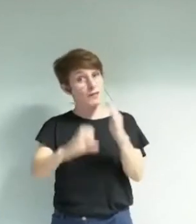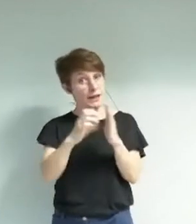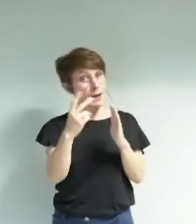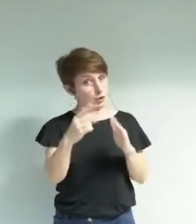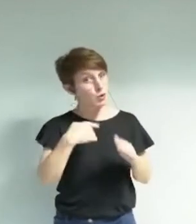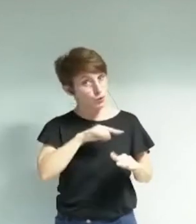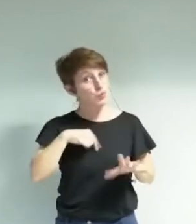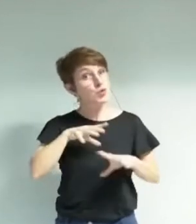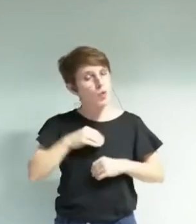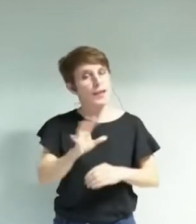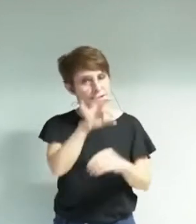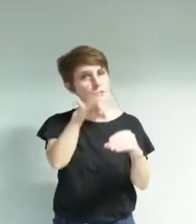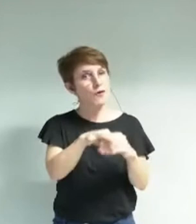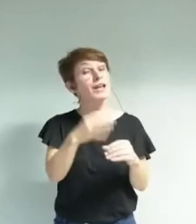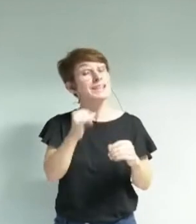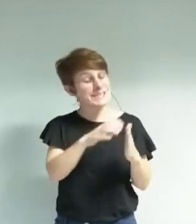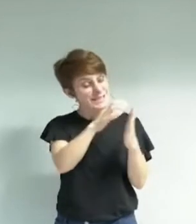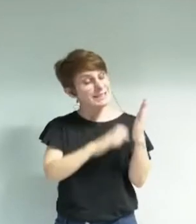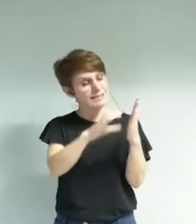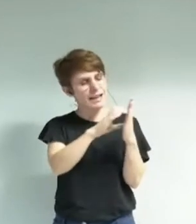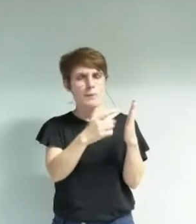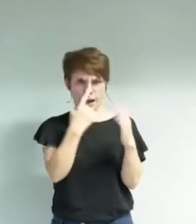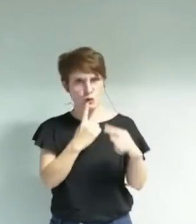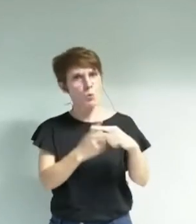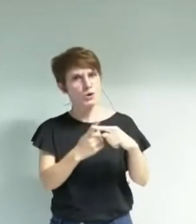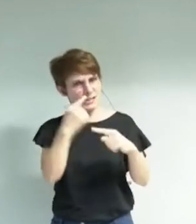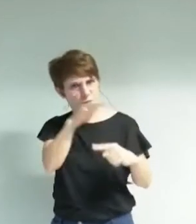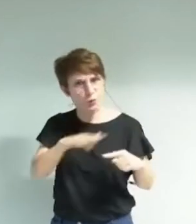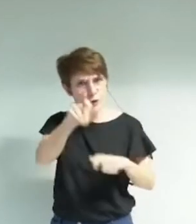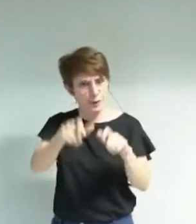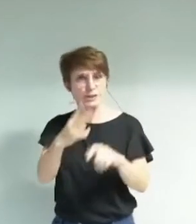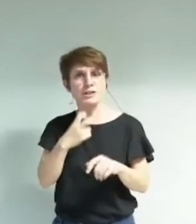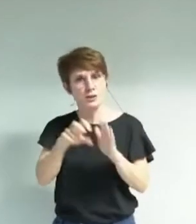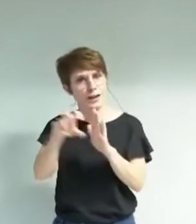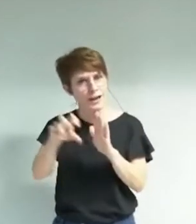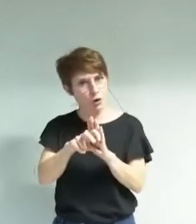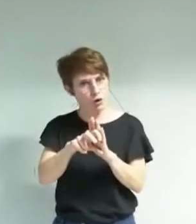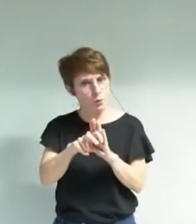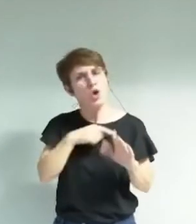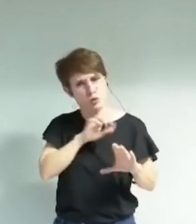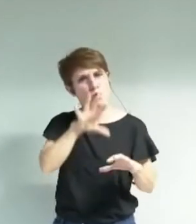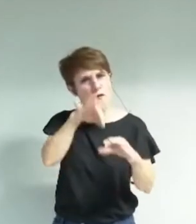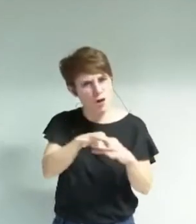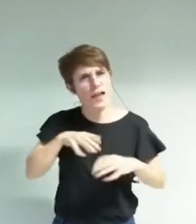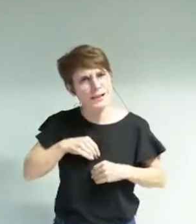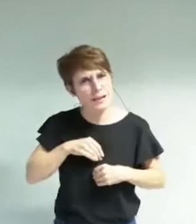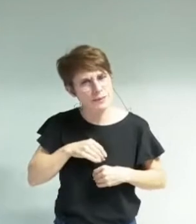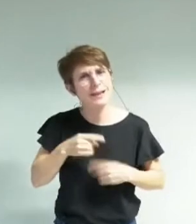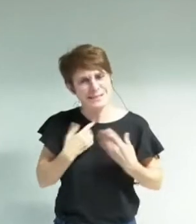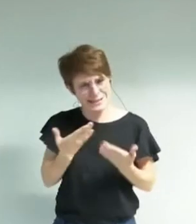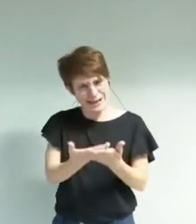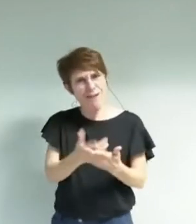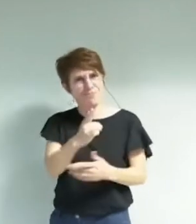lorsque nous pensons qu'elles sont bonnes pour les grenoblois. C'est une des différences entre vous et nous. Nous sommes capables d'être